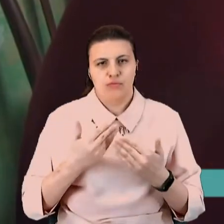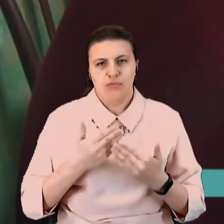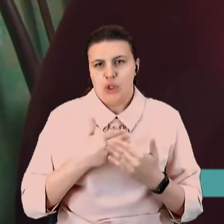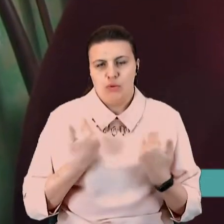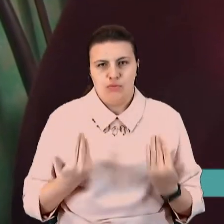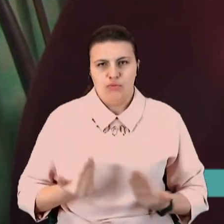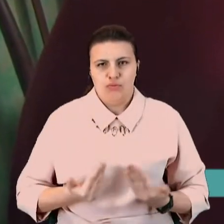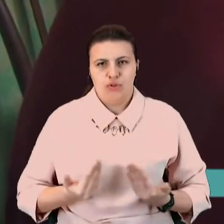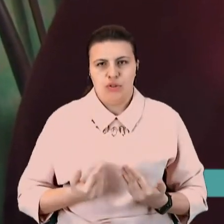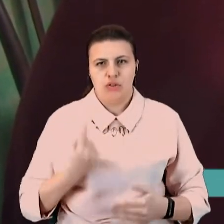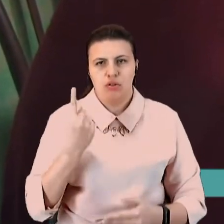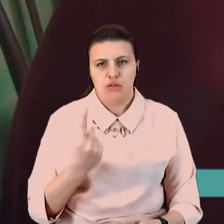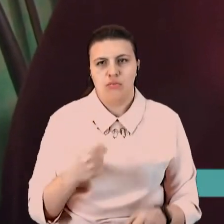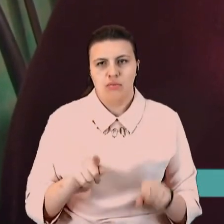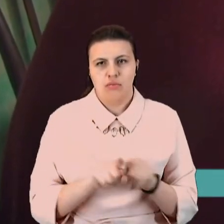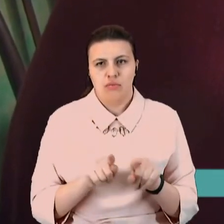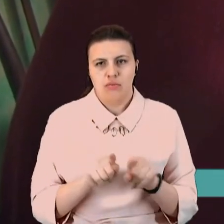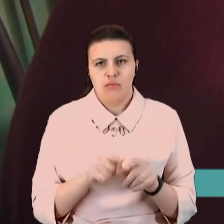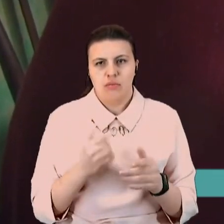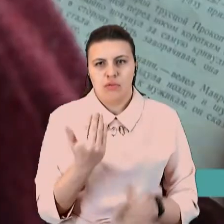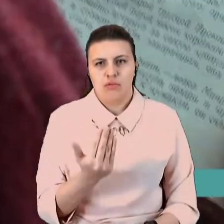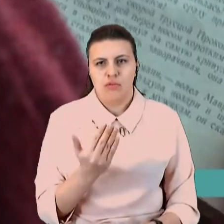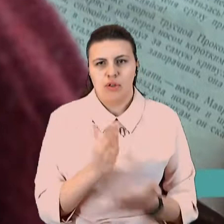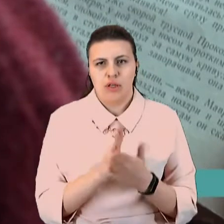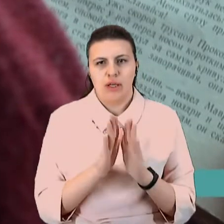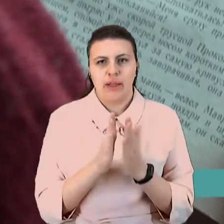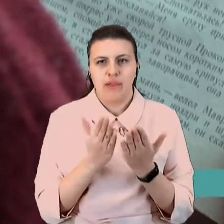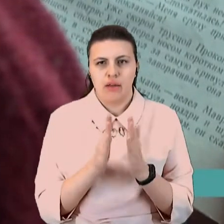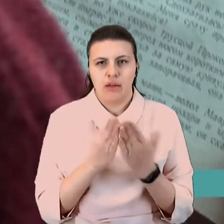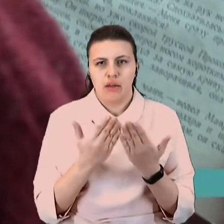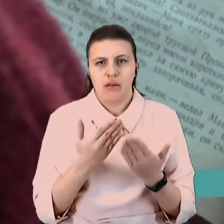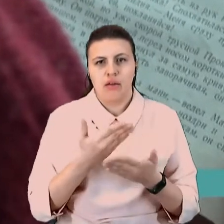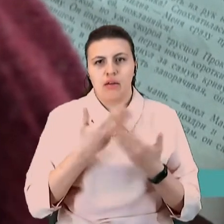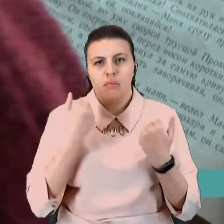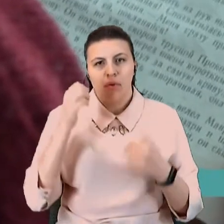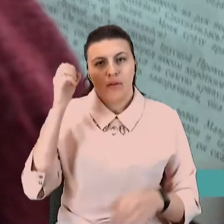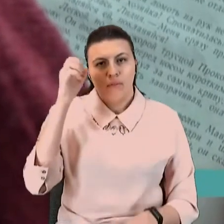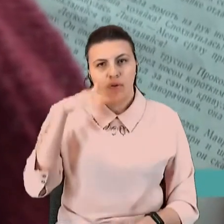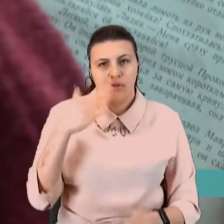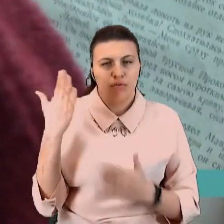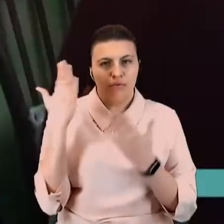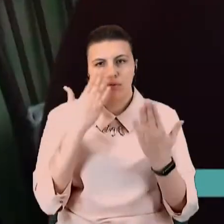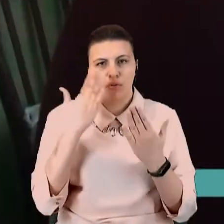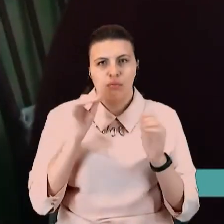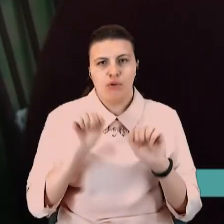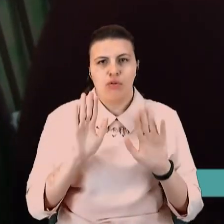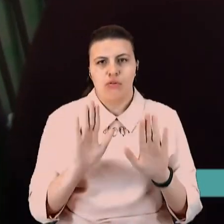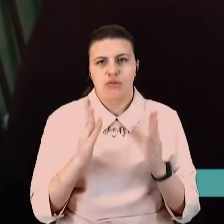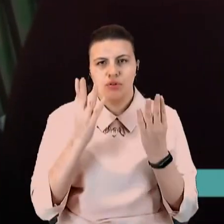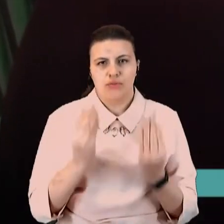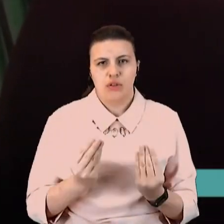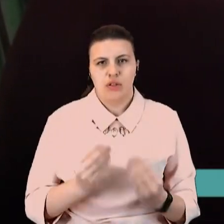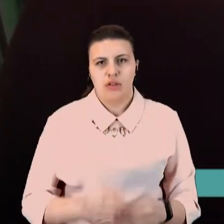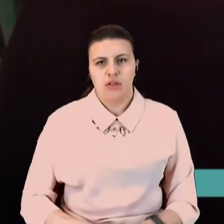Єдиним дозвіллям, каже чоловік, для нього є книги. Але через відсутність світла читати їх він може лише в день. Ну, ще до